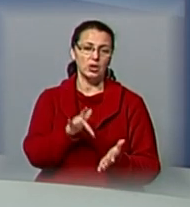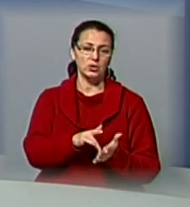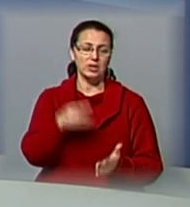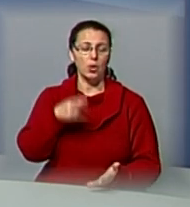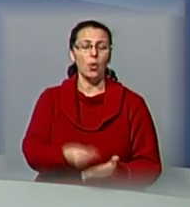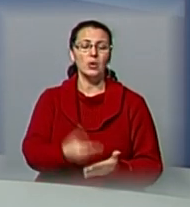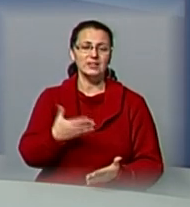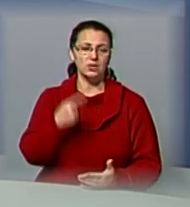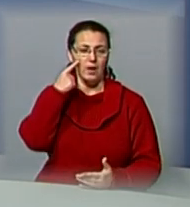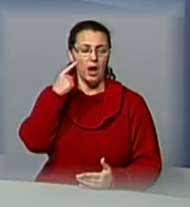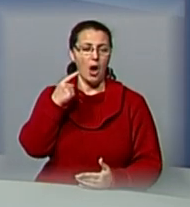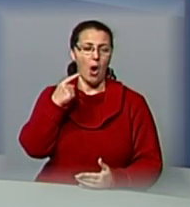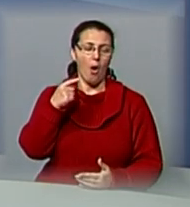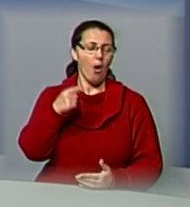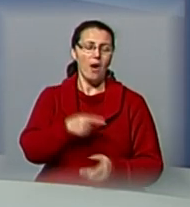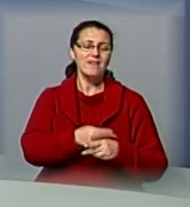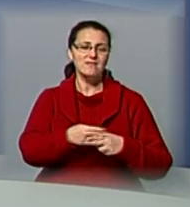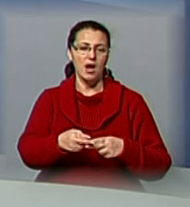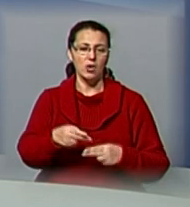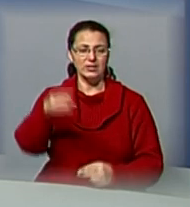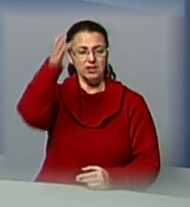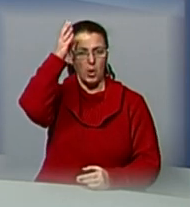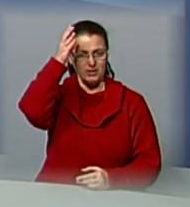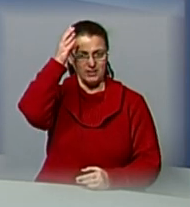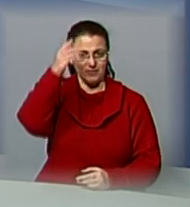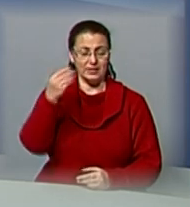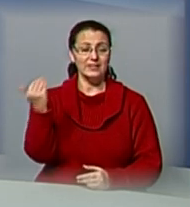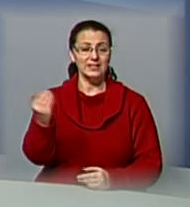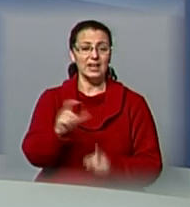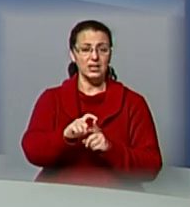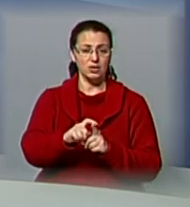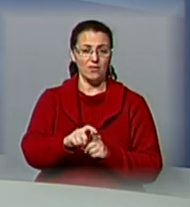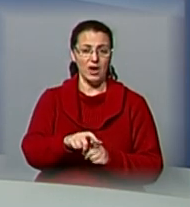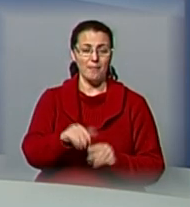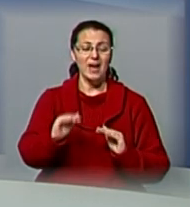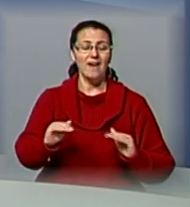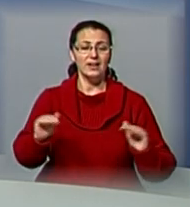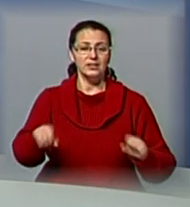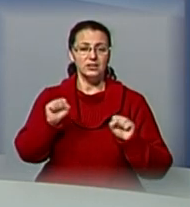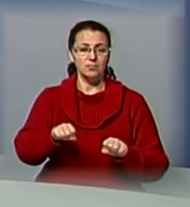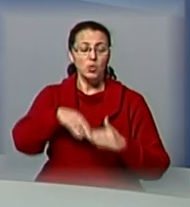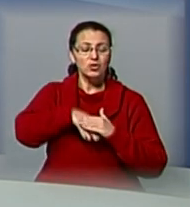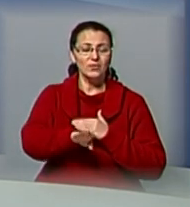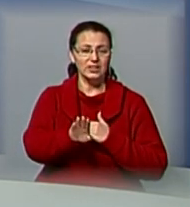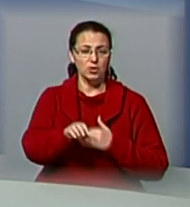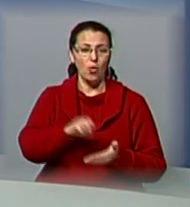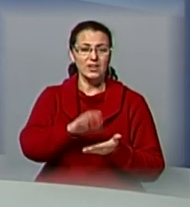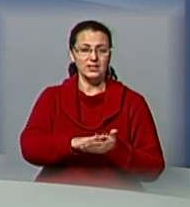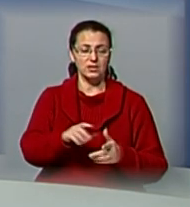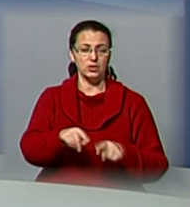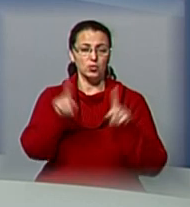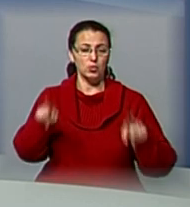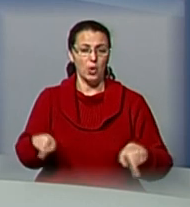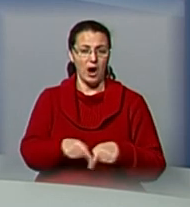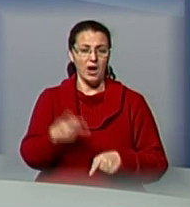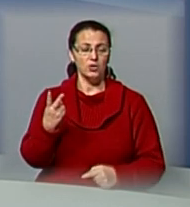оцінювання якості освіти Лариса Середяк. За її словами, абітурієнти мають видруковувати реєстраційну картку, вклеїти дві фотографії